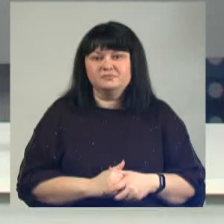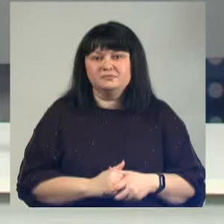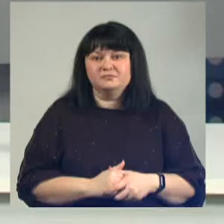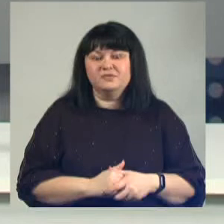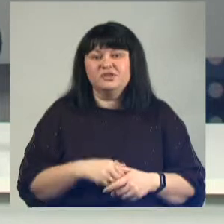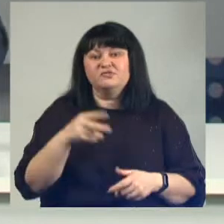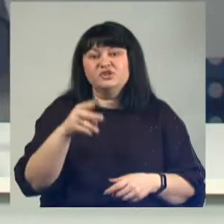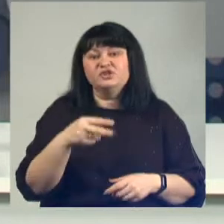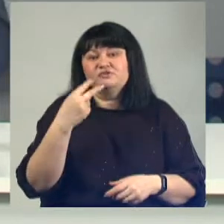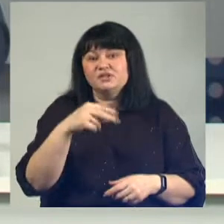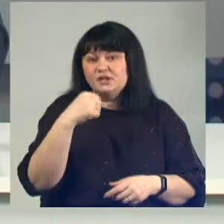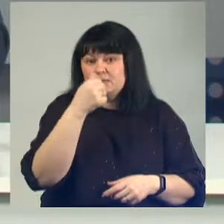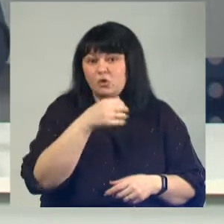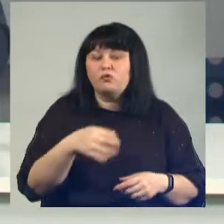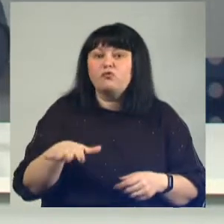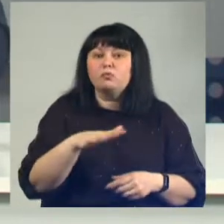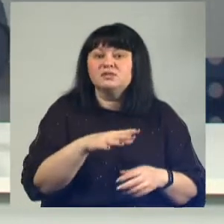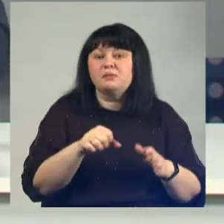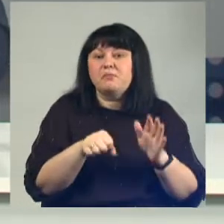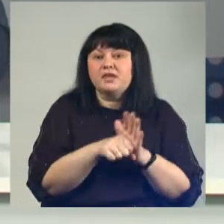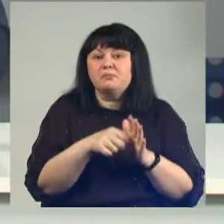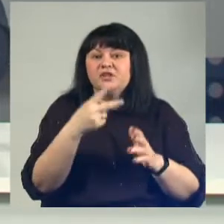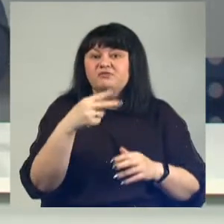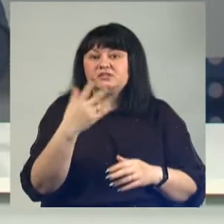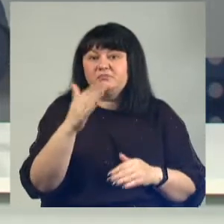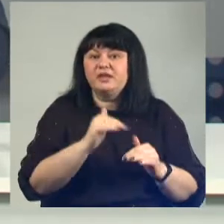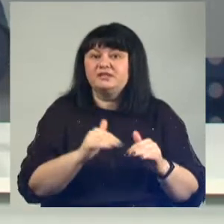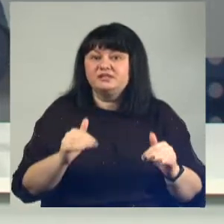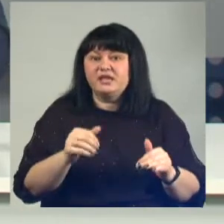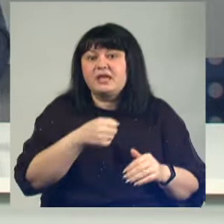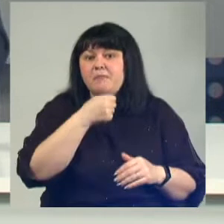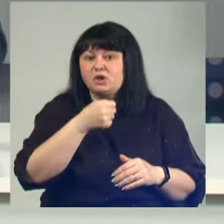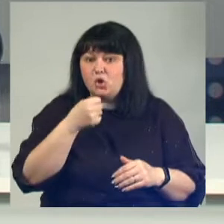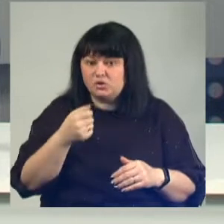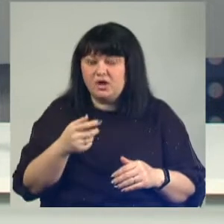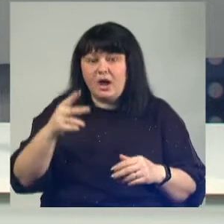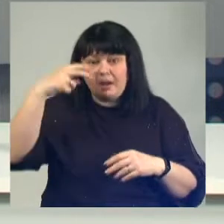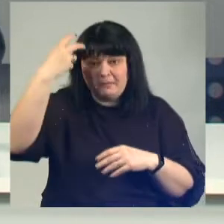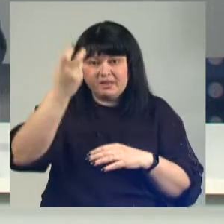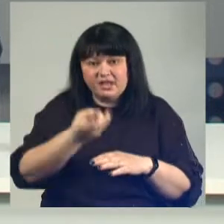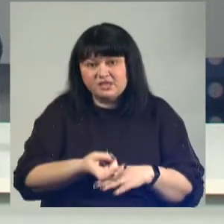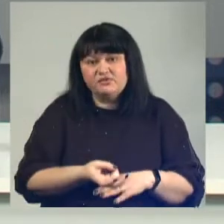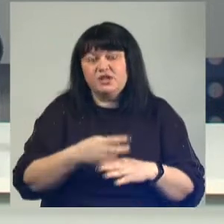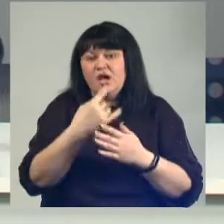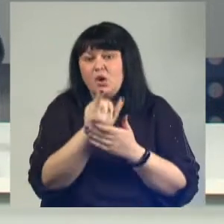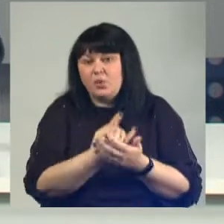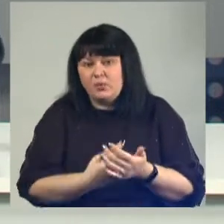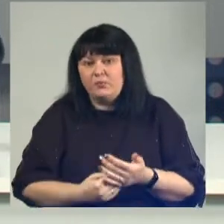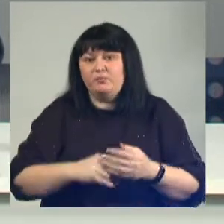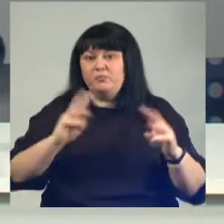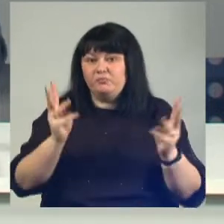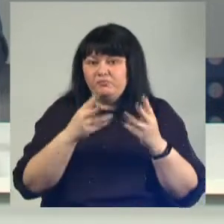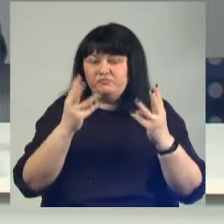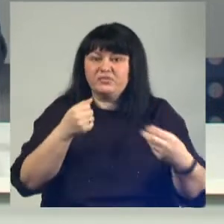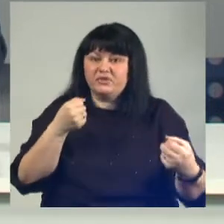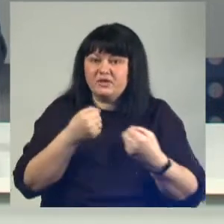В 2020 году в области погибли 25 детей и подростков. Падение с высоты, гибель на воде, при пожаре, в ДТП,